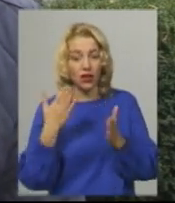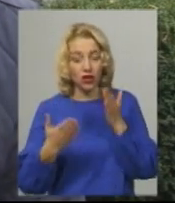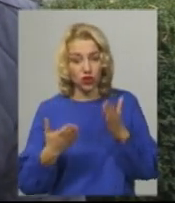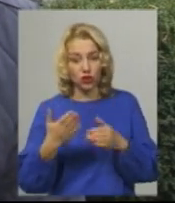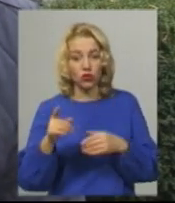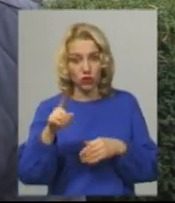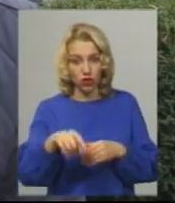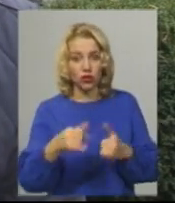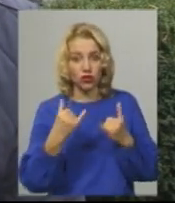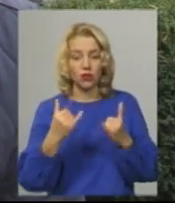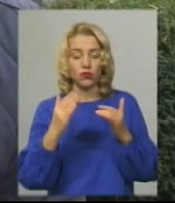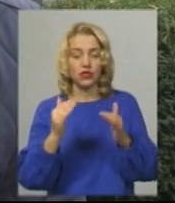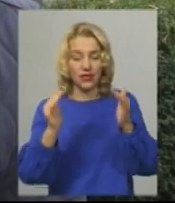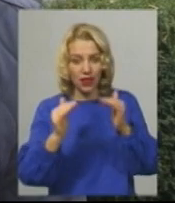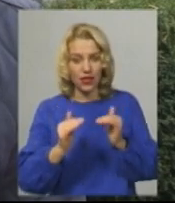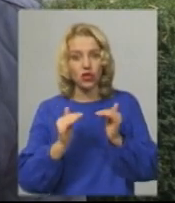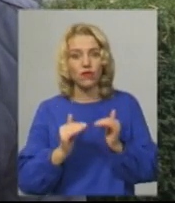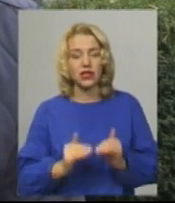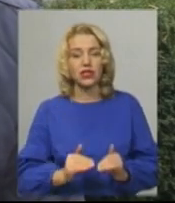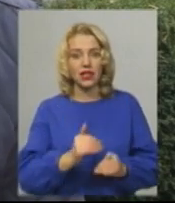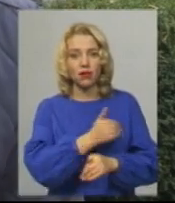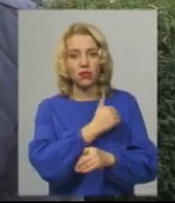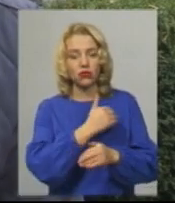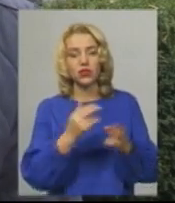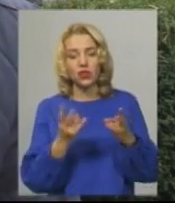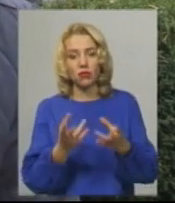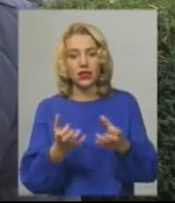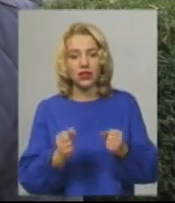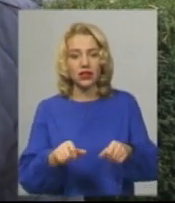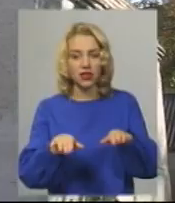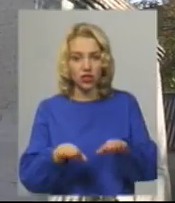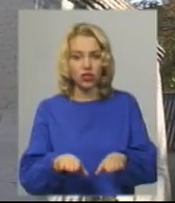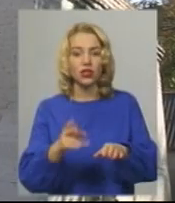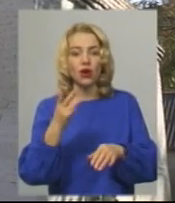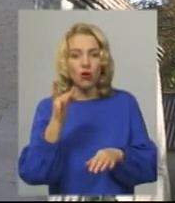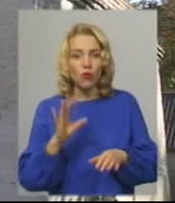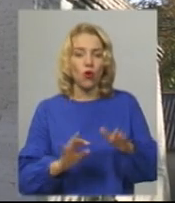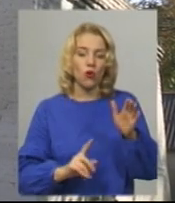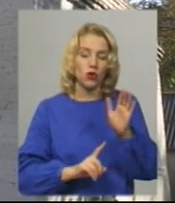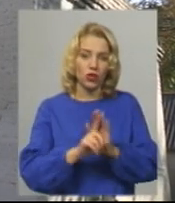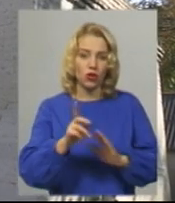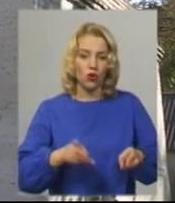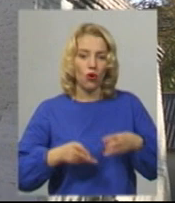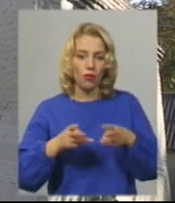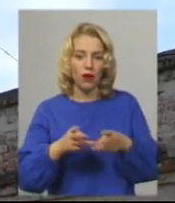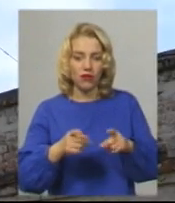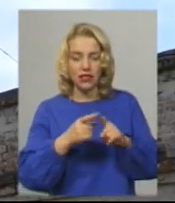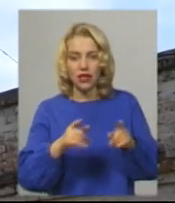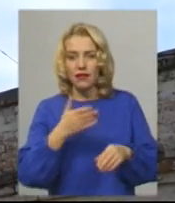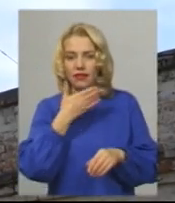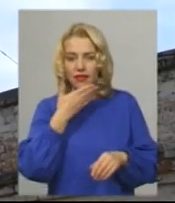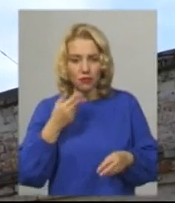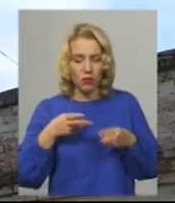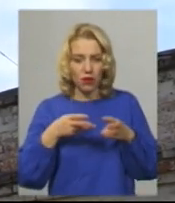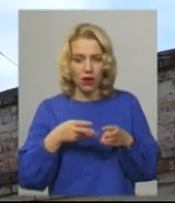знижуватися, думаю, що теж буде прийнято рішення про початок опального сезону. Не почали опалювати й у Красилові, Шепетівці та